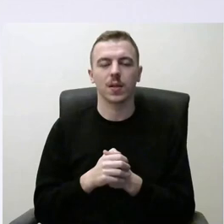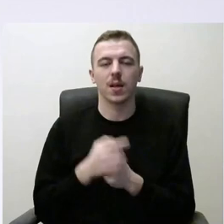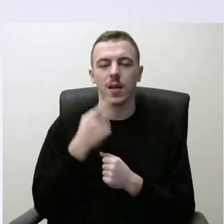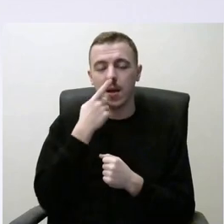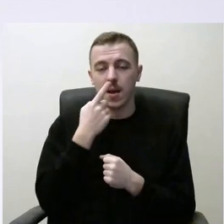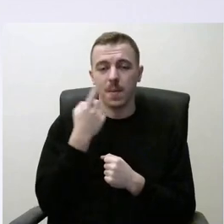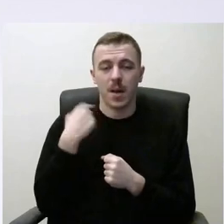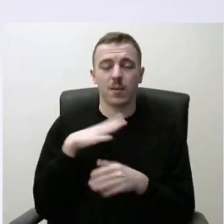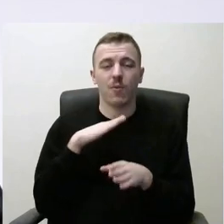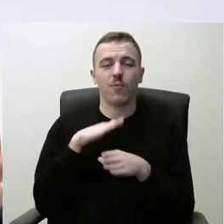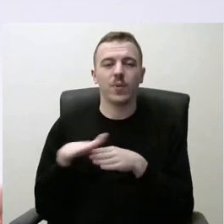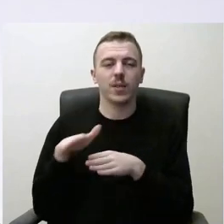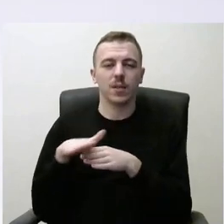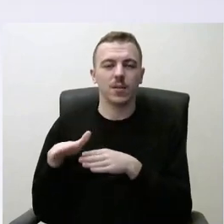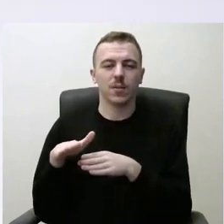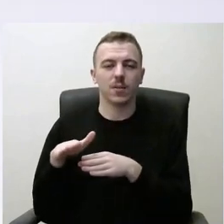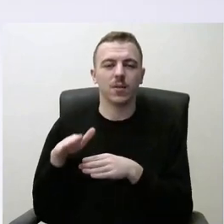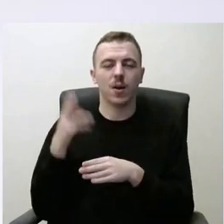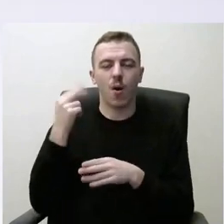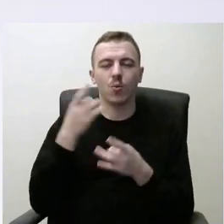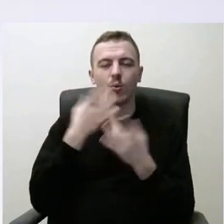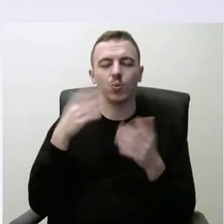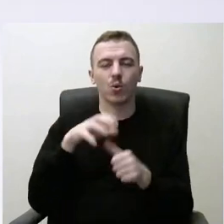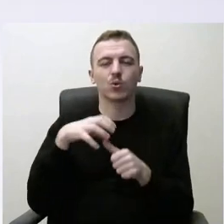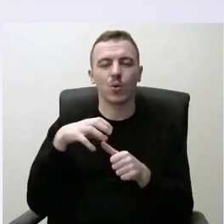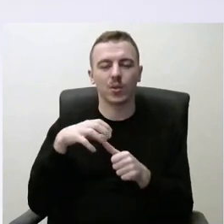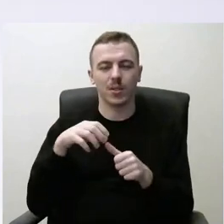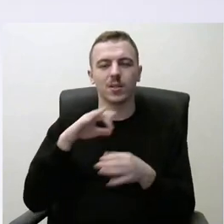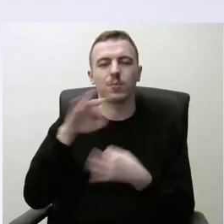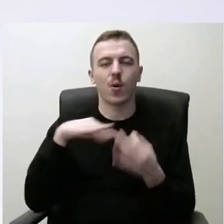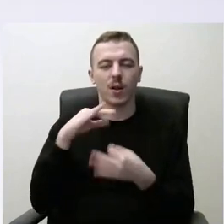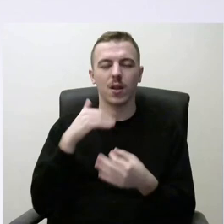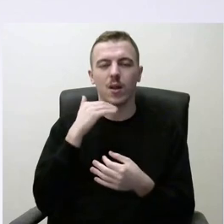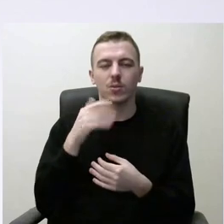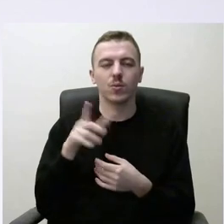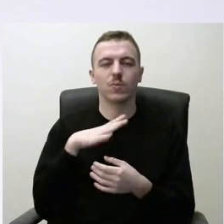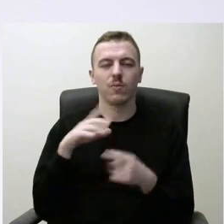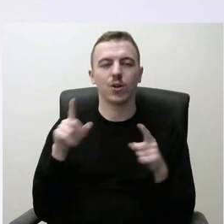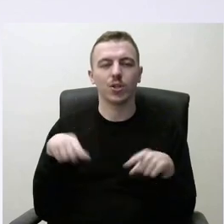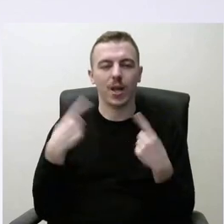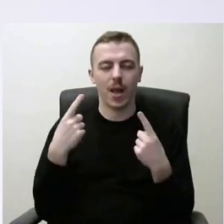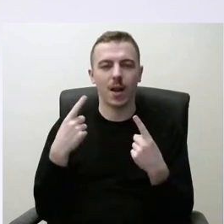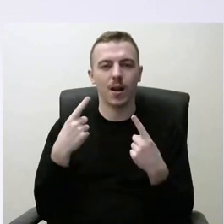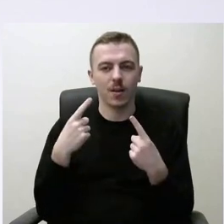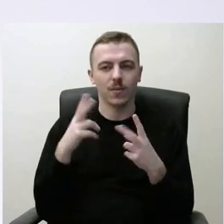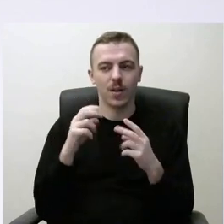vykės Kauno kultūros sostinės projektas, aišku, iškėlė tam tikrą kartelę